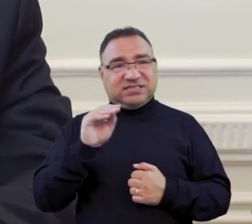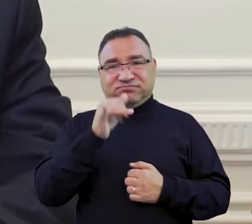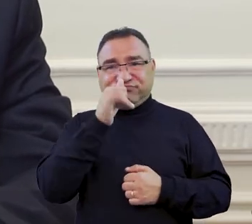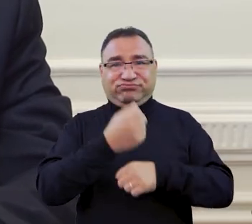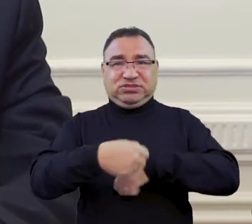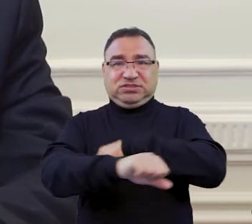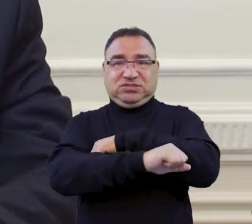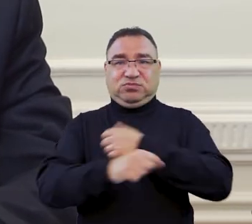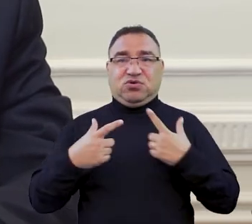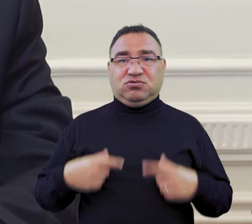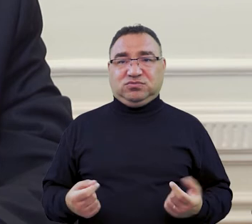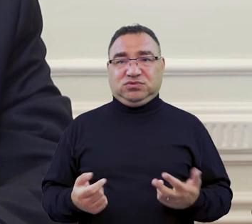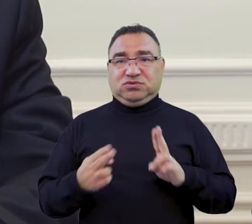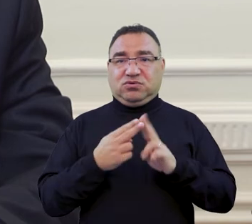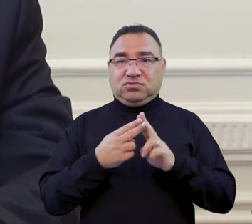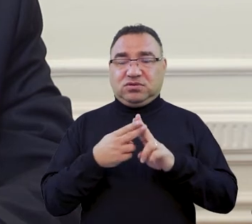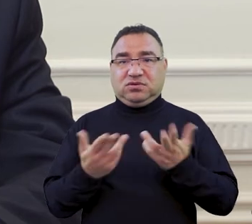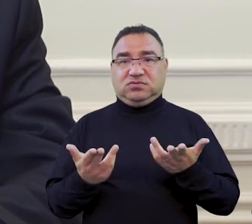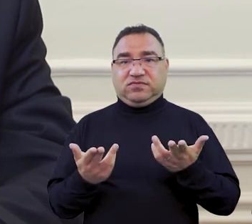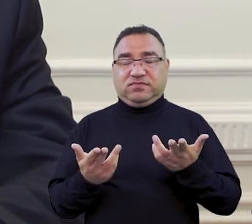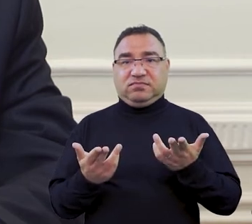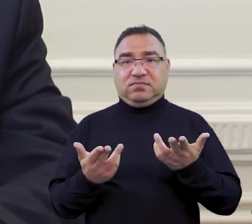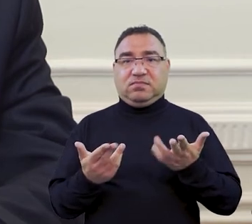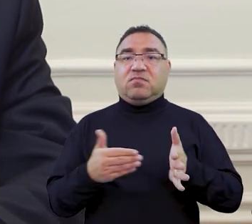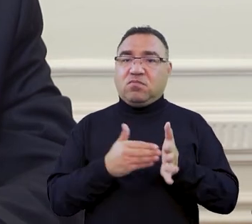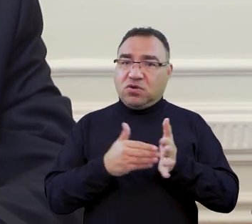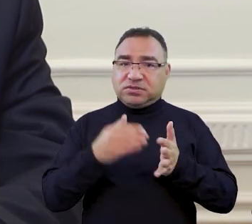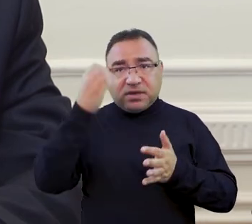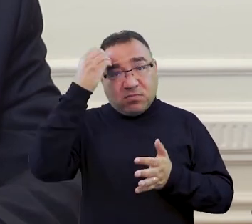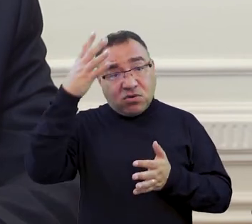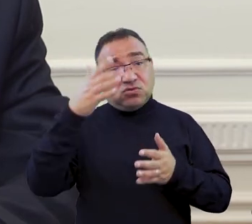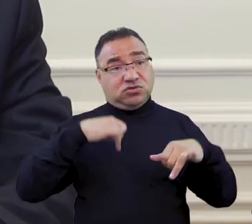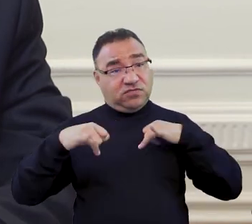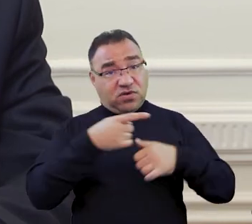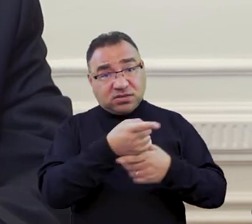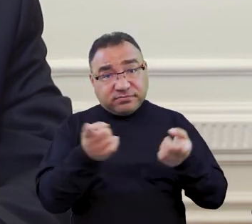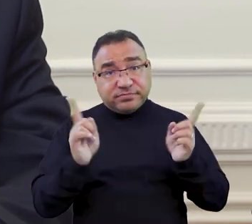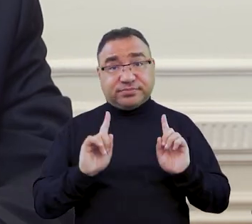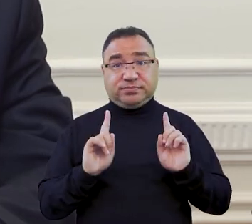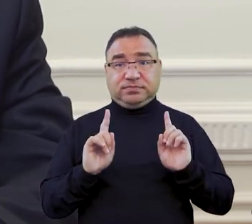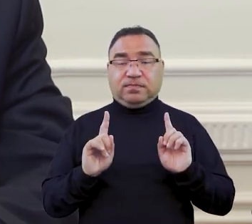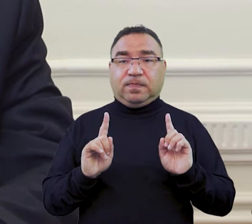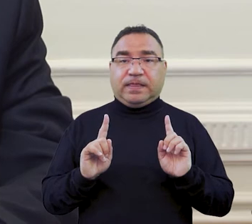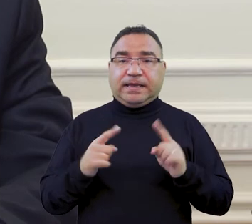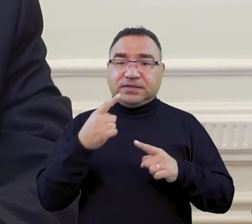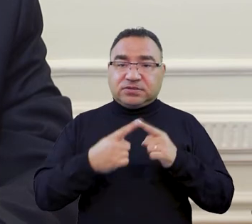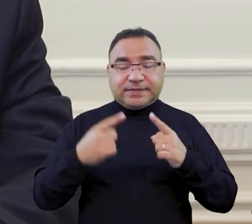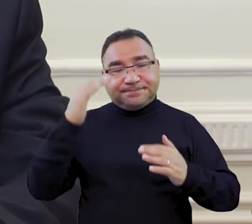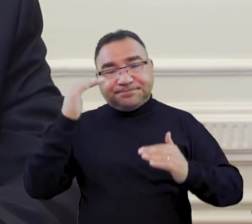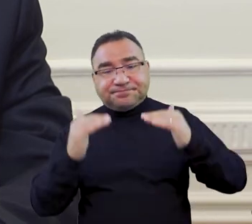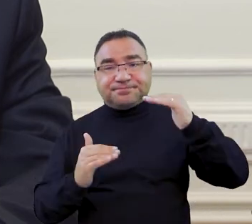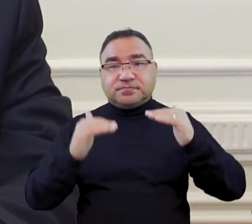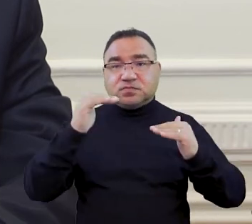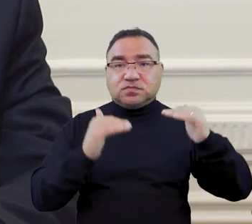zastąpienia i trzeba rzeczywiście tutaj mądrości władz, żeby wyważyć